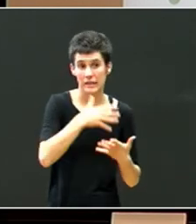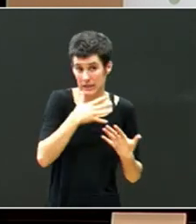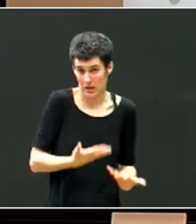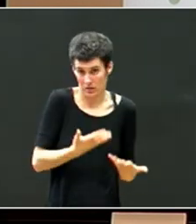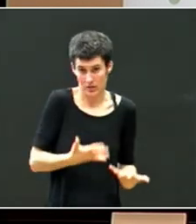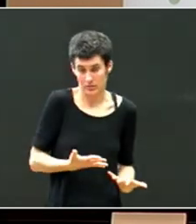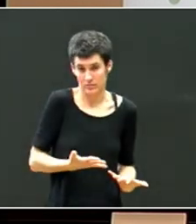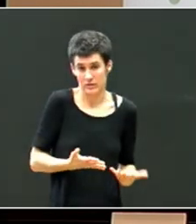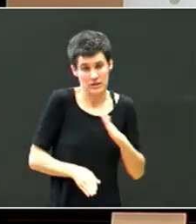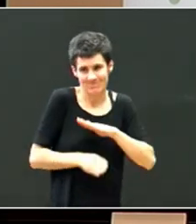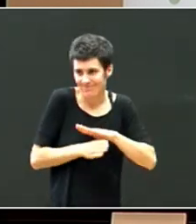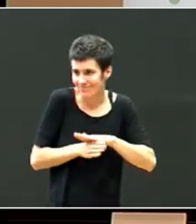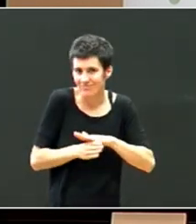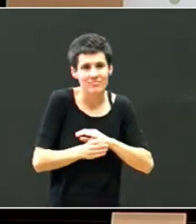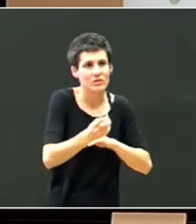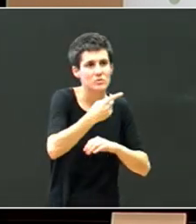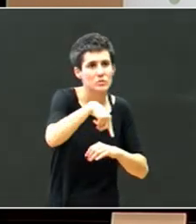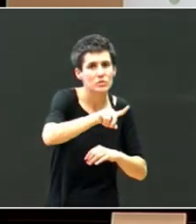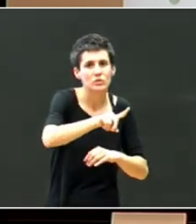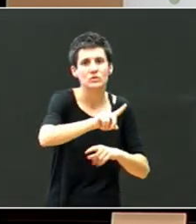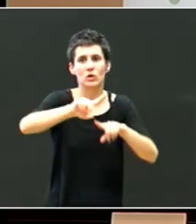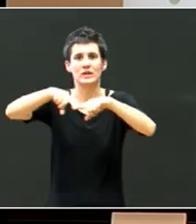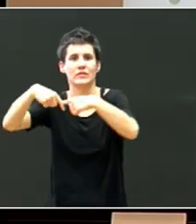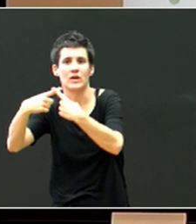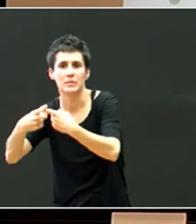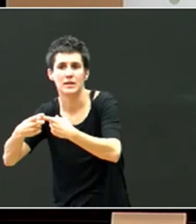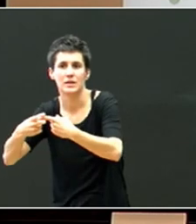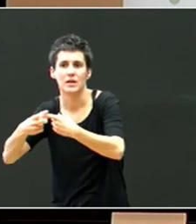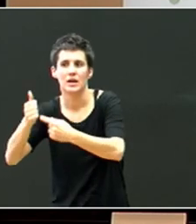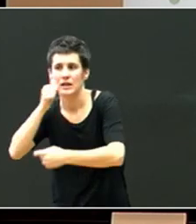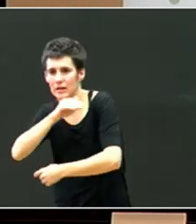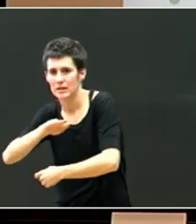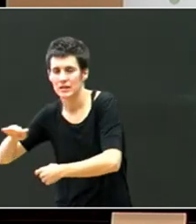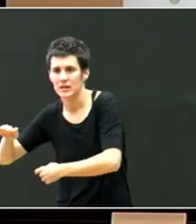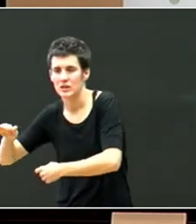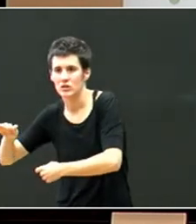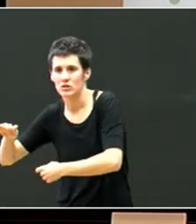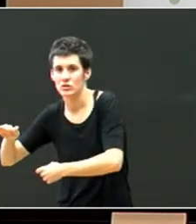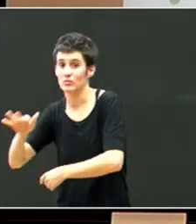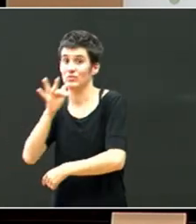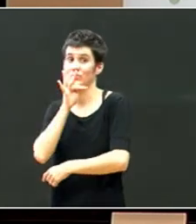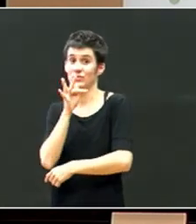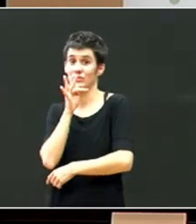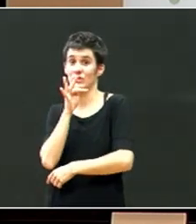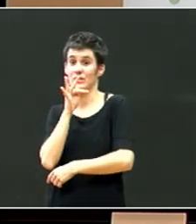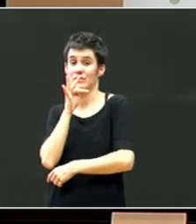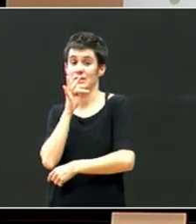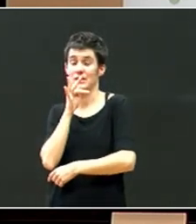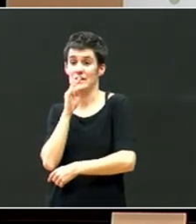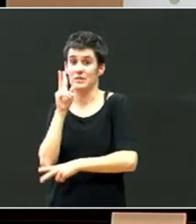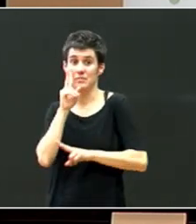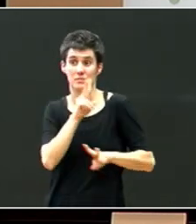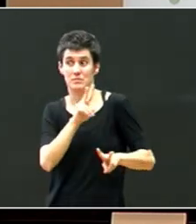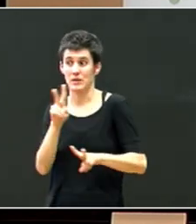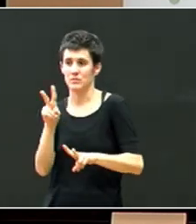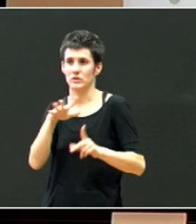bentsat, jazotzen dugu bai, zuengatik, familiengatik, aurrengatik, ba, orain dik, egoera batzutan, ba,